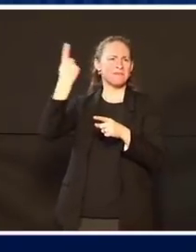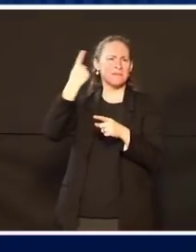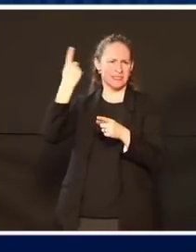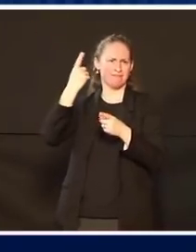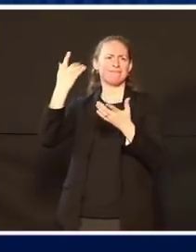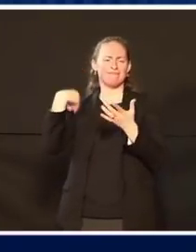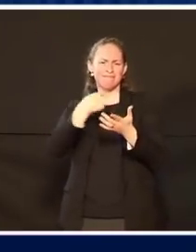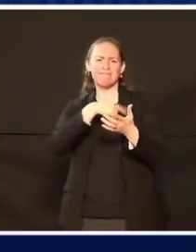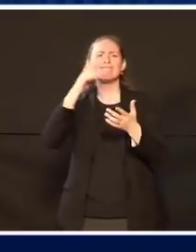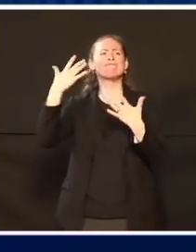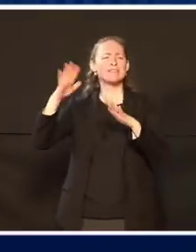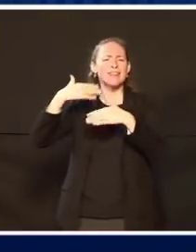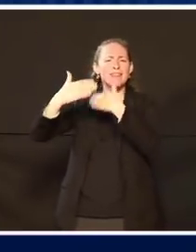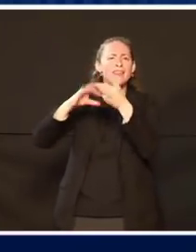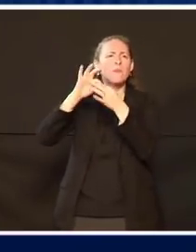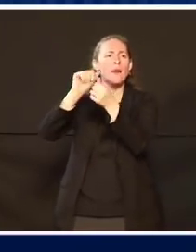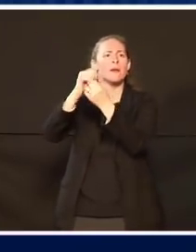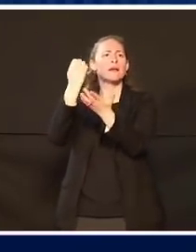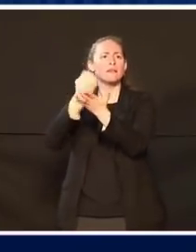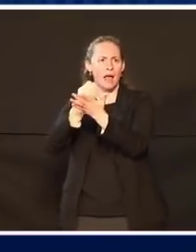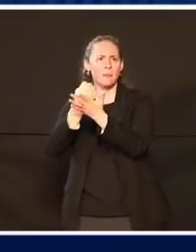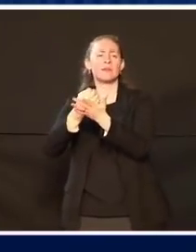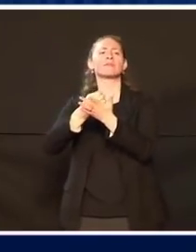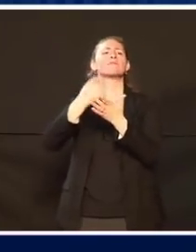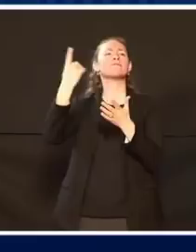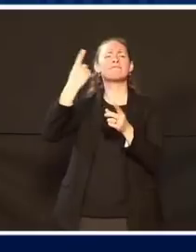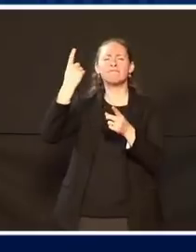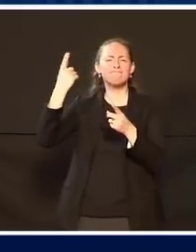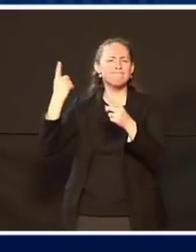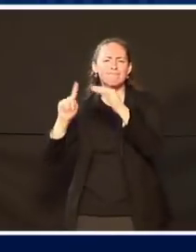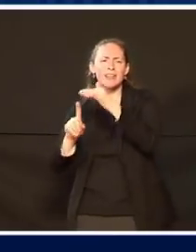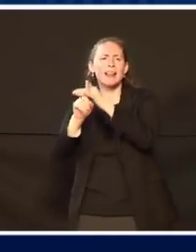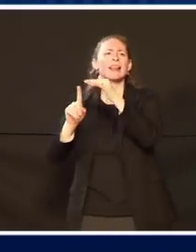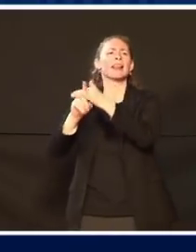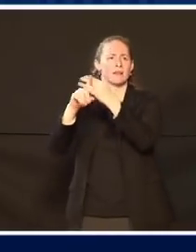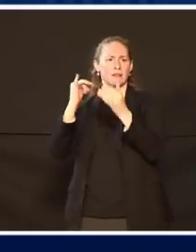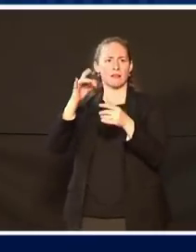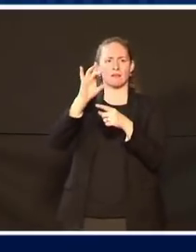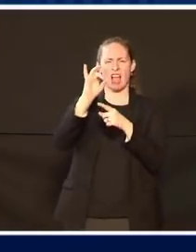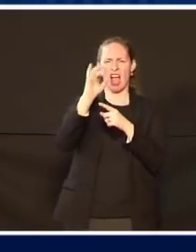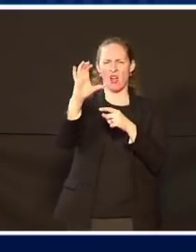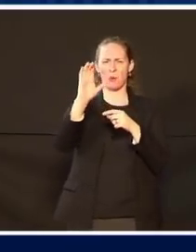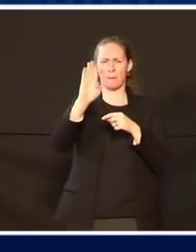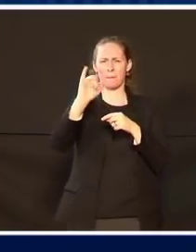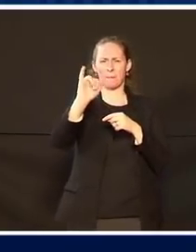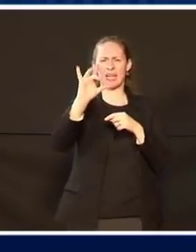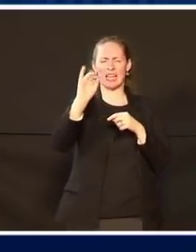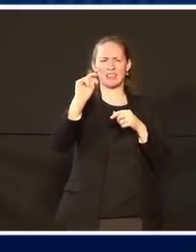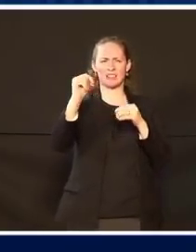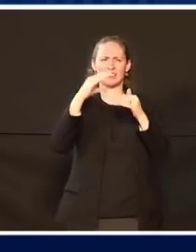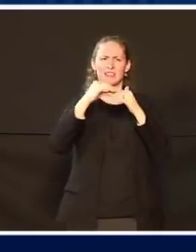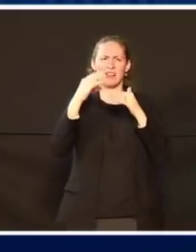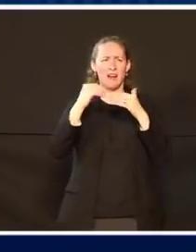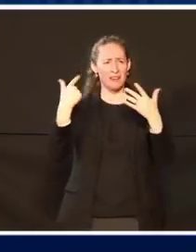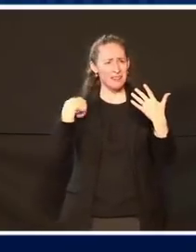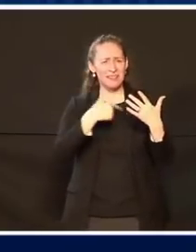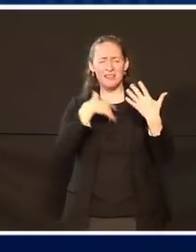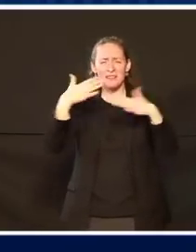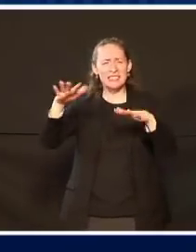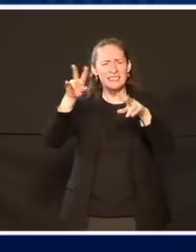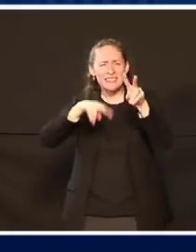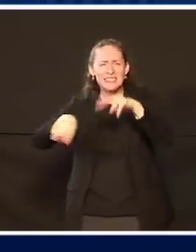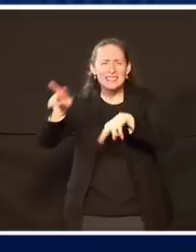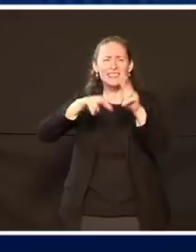Konjunkturpaket, das wir noch extra geschnürt haben für 800 Milliarden Dollar.